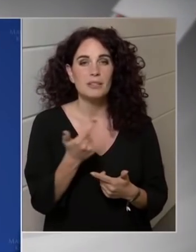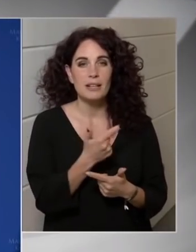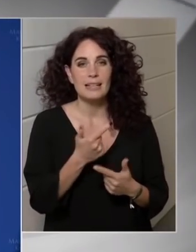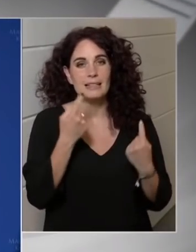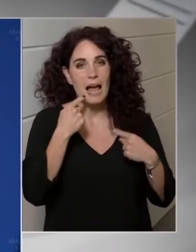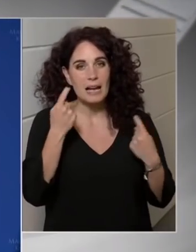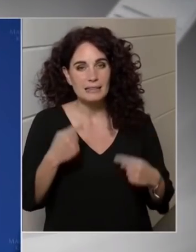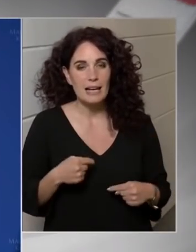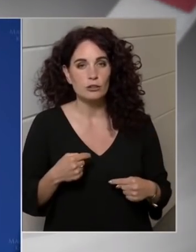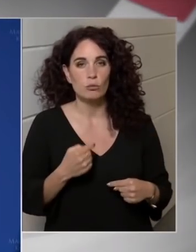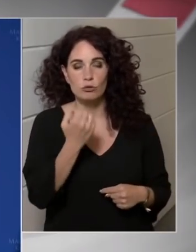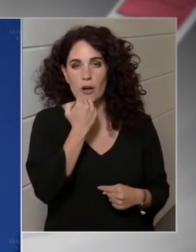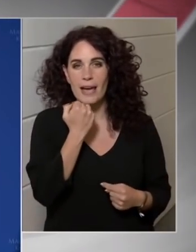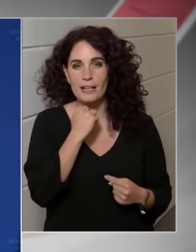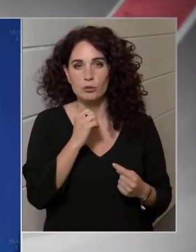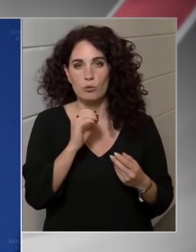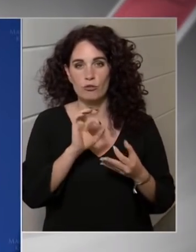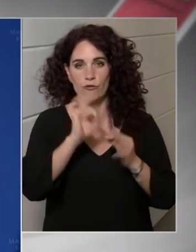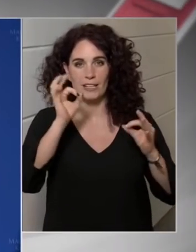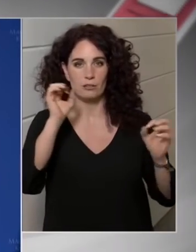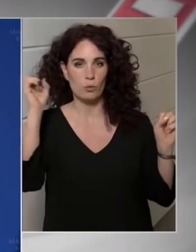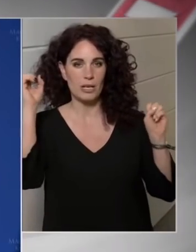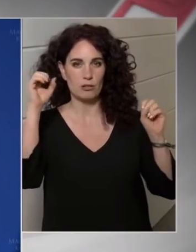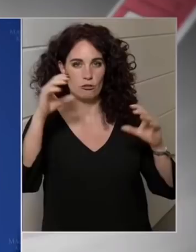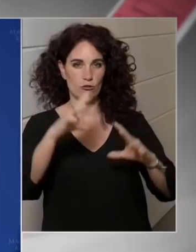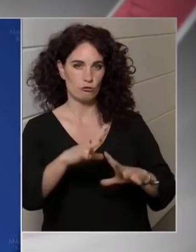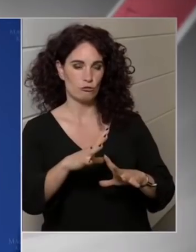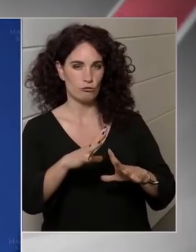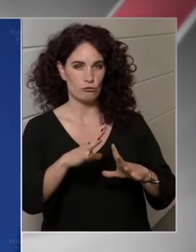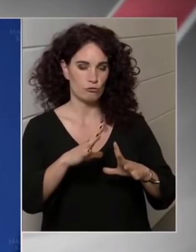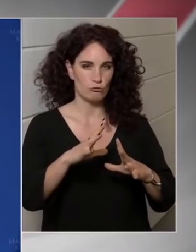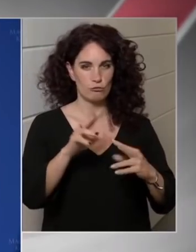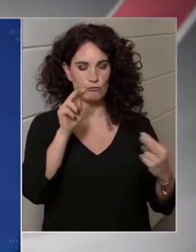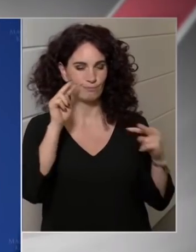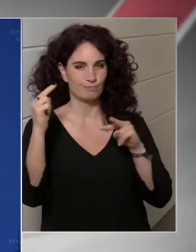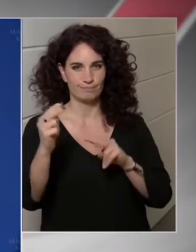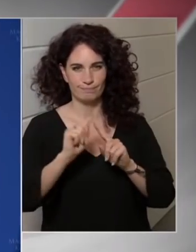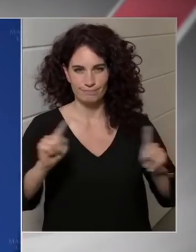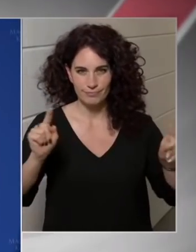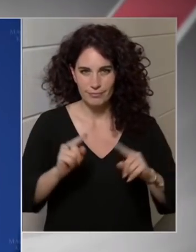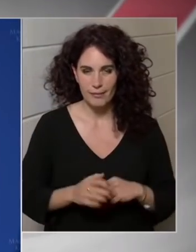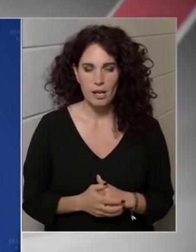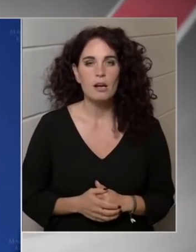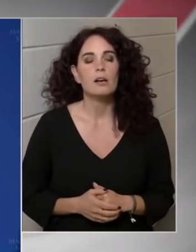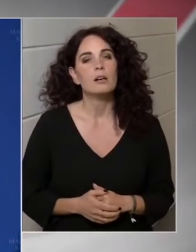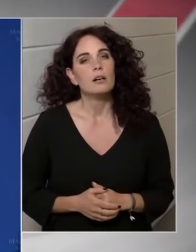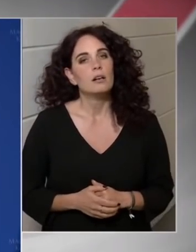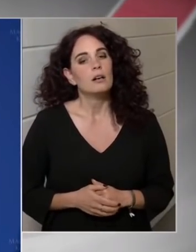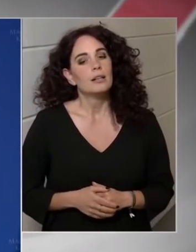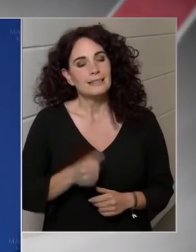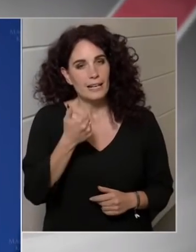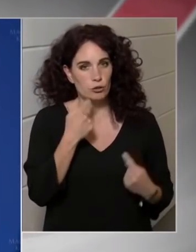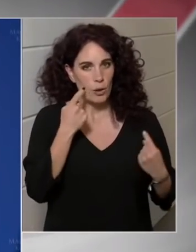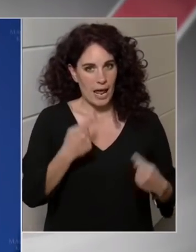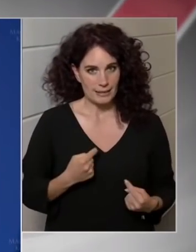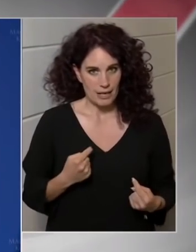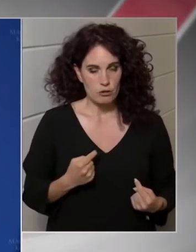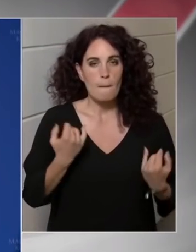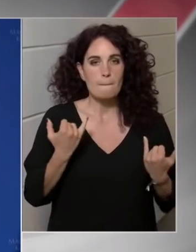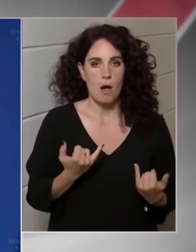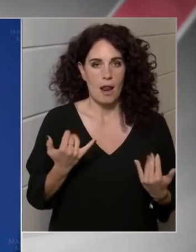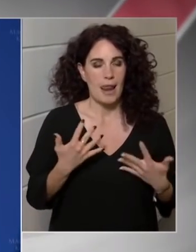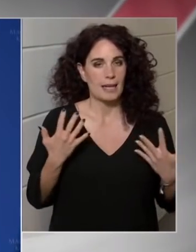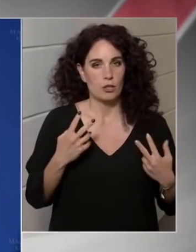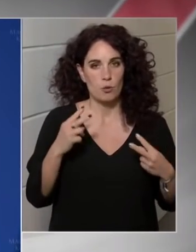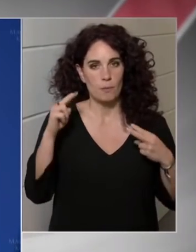a sajátos fénytörésbe került, ahogy most ön egy teszt ismertette. Az elsajtás az, hogy ma a legnagyobb nézetkülönbség,